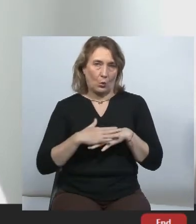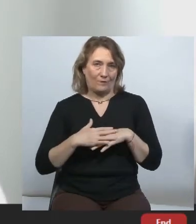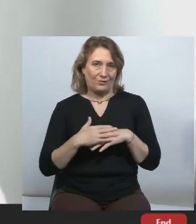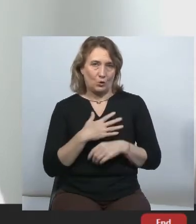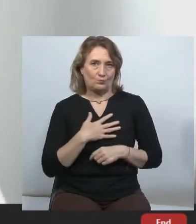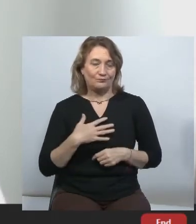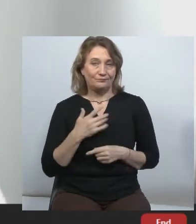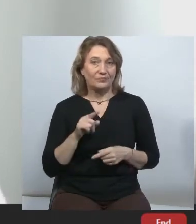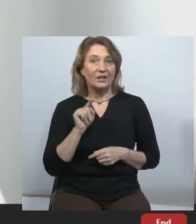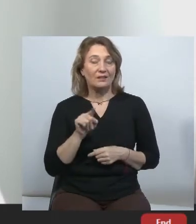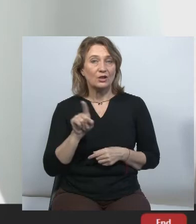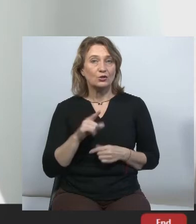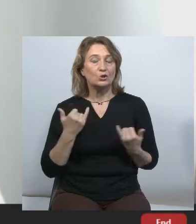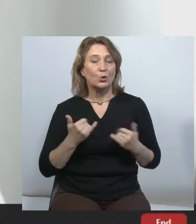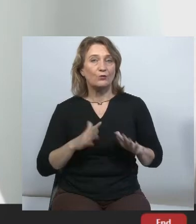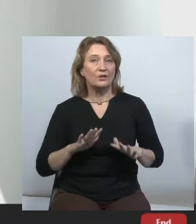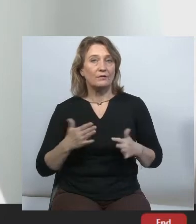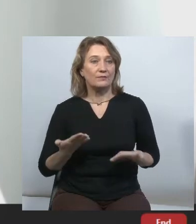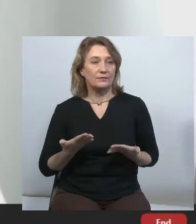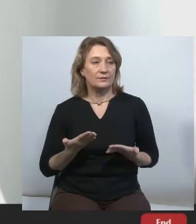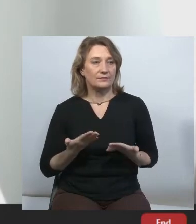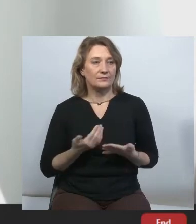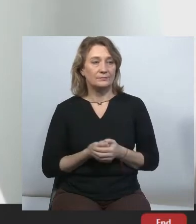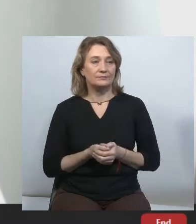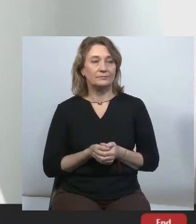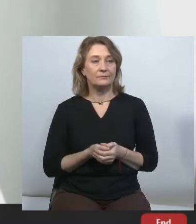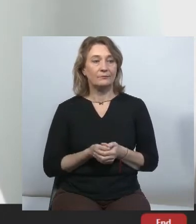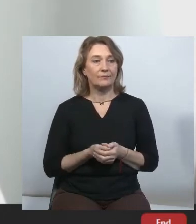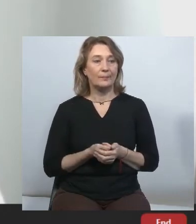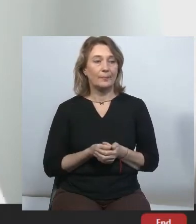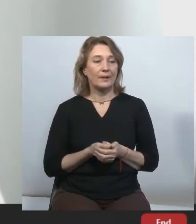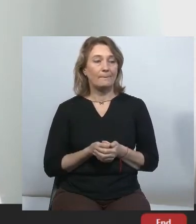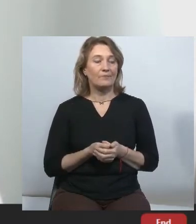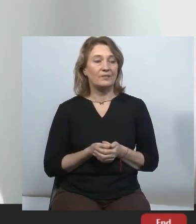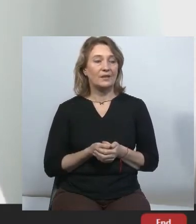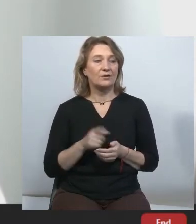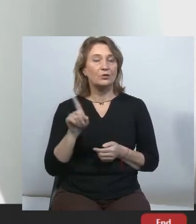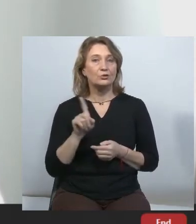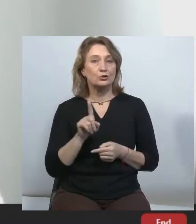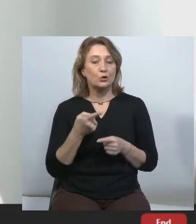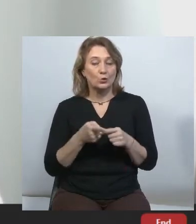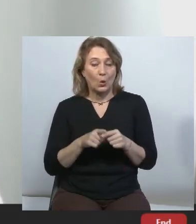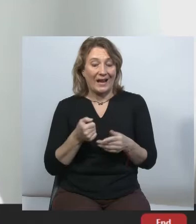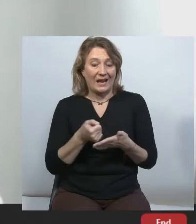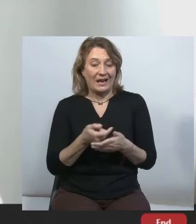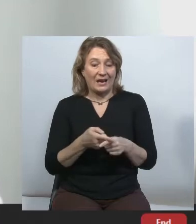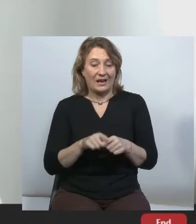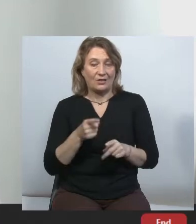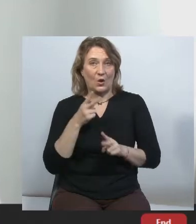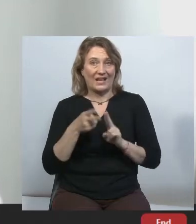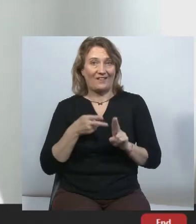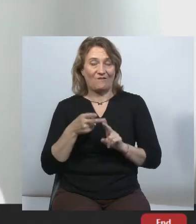Те, що сьогодні відбувається такий спротив щодо цієї реформи, лише